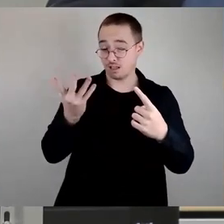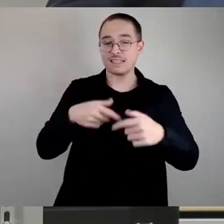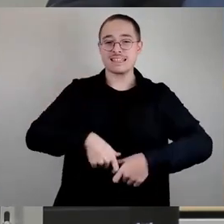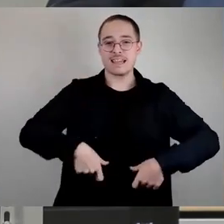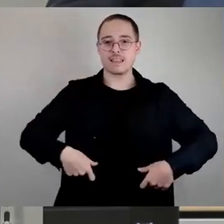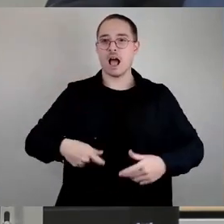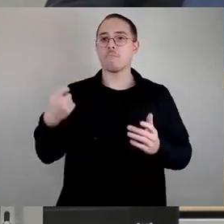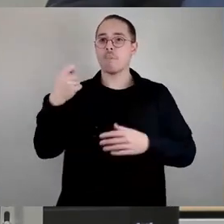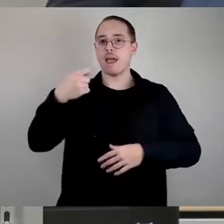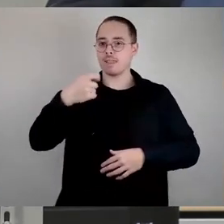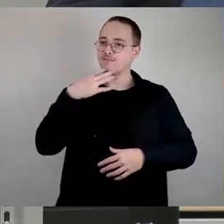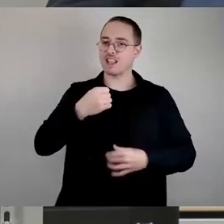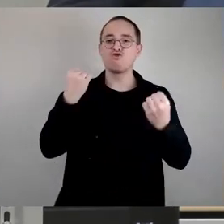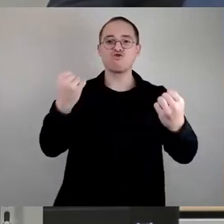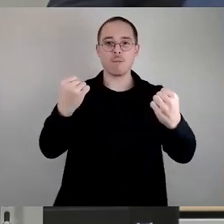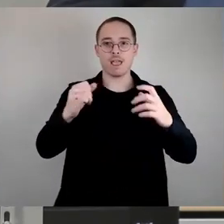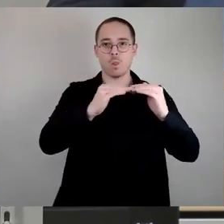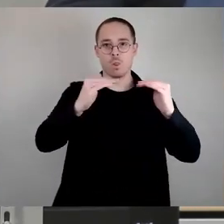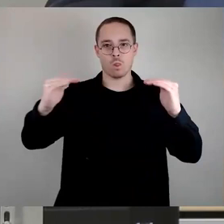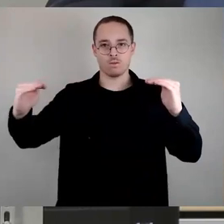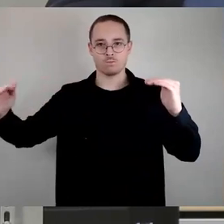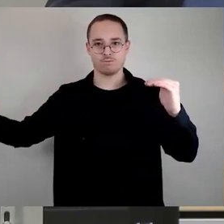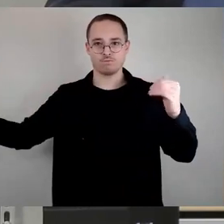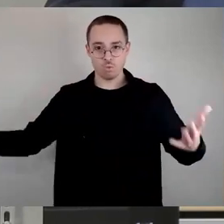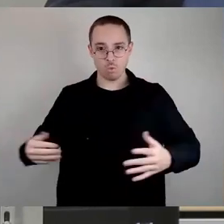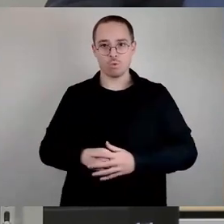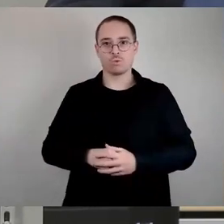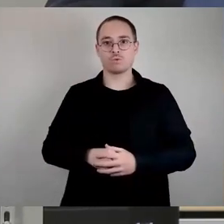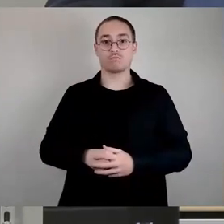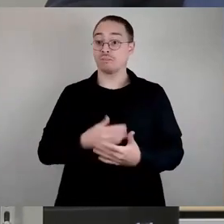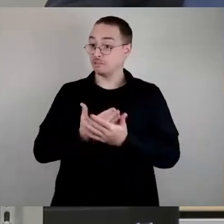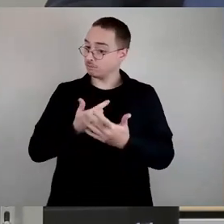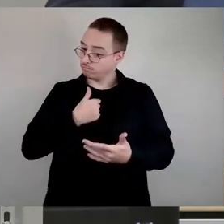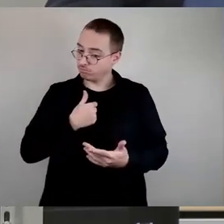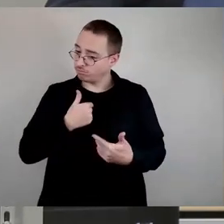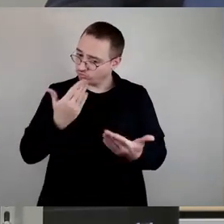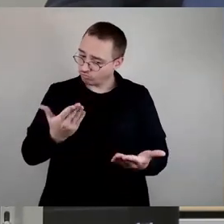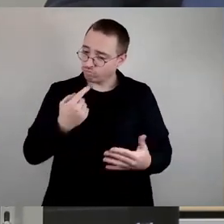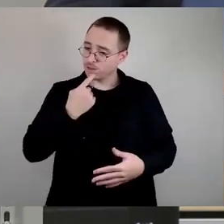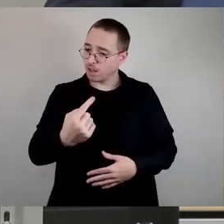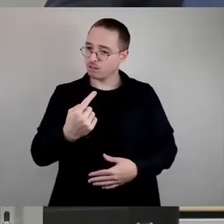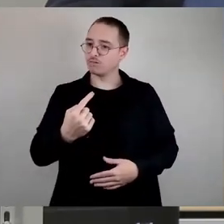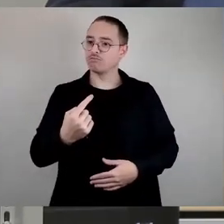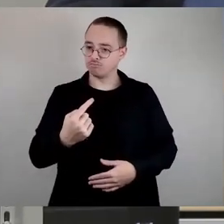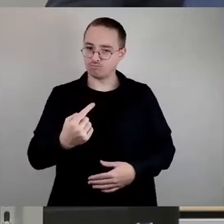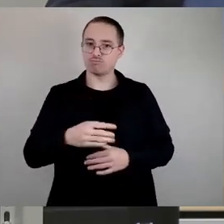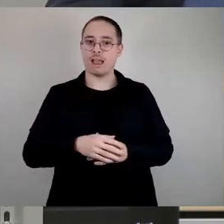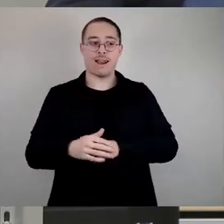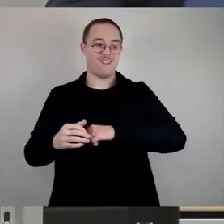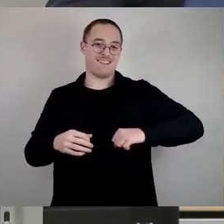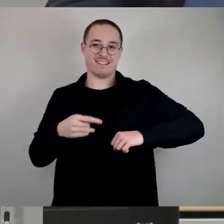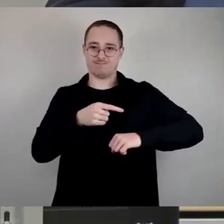hinterher von unseren Wählerinnen und Wählern bekommen. Deswegen stehen wir dazu. Also, weil unser Wahlprogramm sagt, Die Linke ist gegen Erhöhung